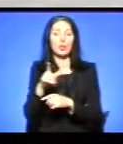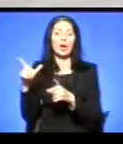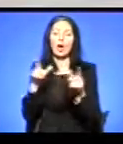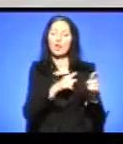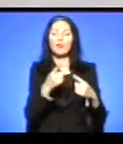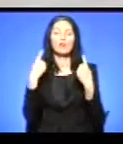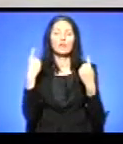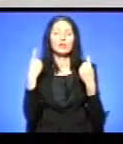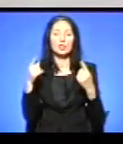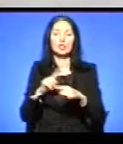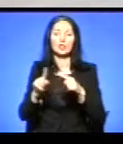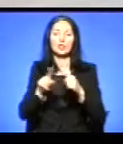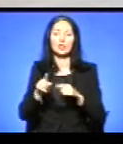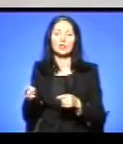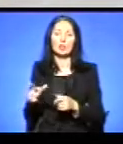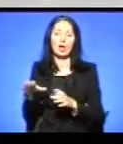по всій дорозі.